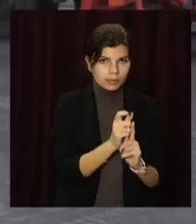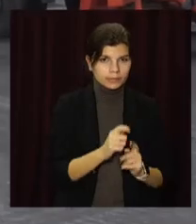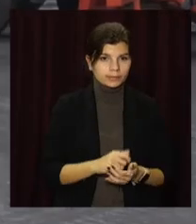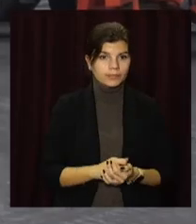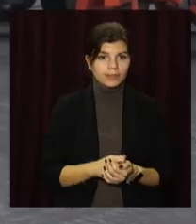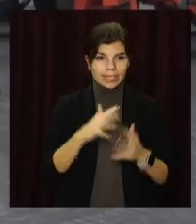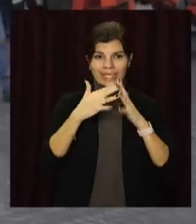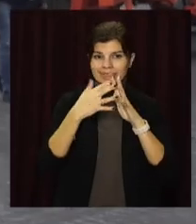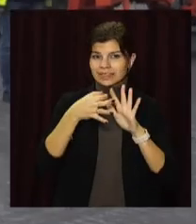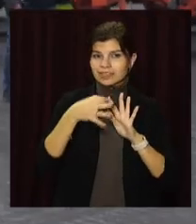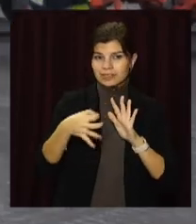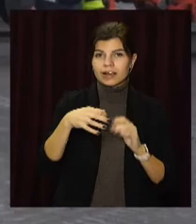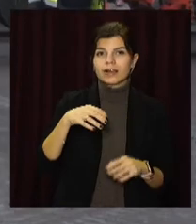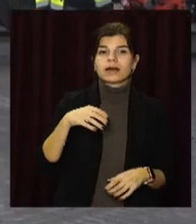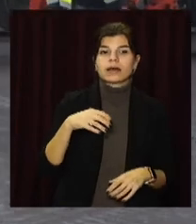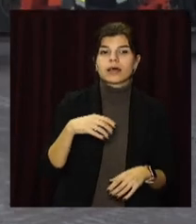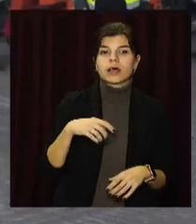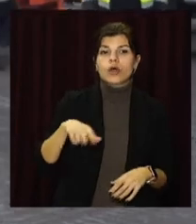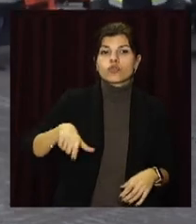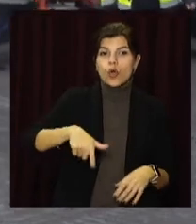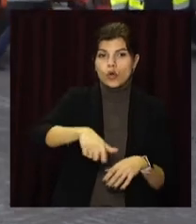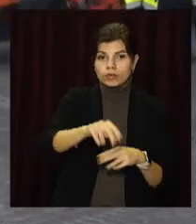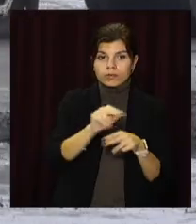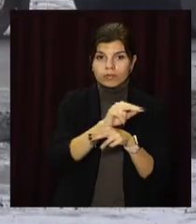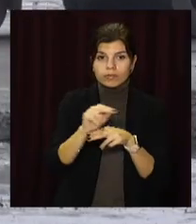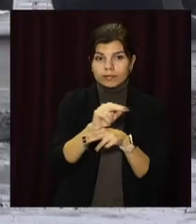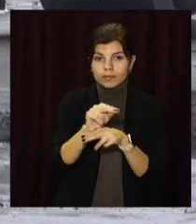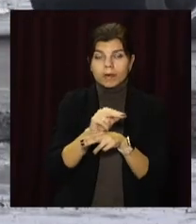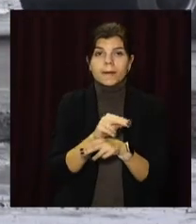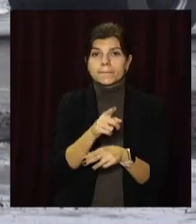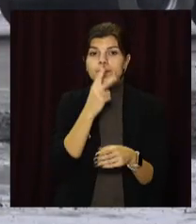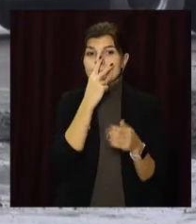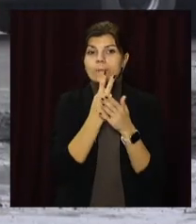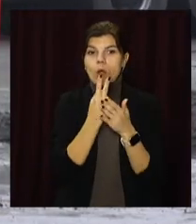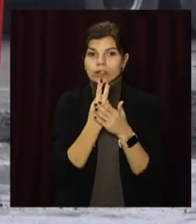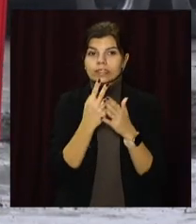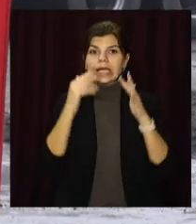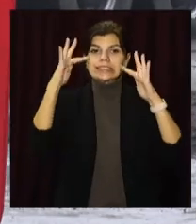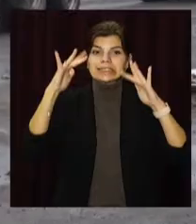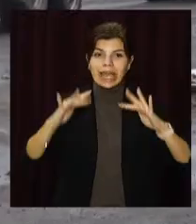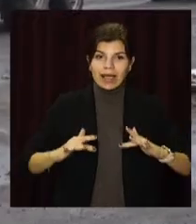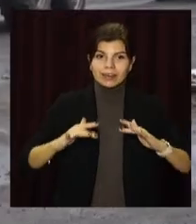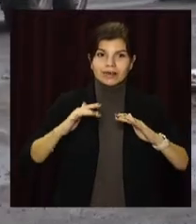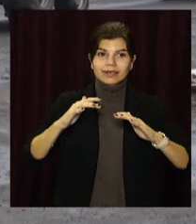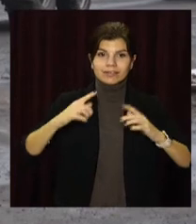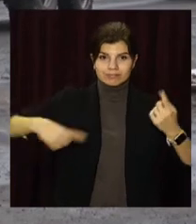Селище Меліоративне – дорожньоремонтний пункт автодору. Показовий танок снігоприбиральної техніки.